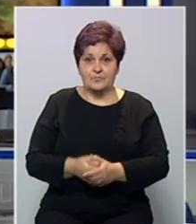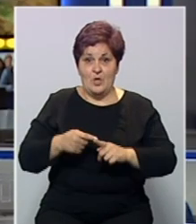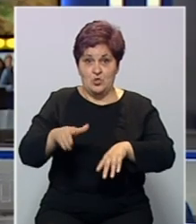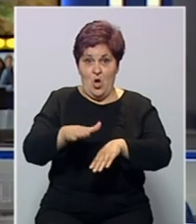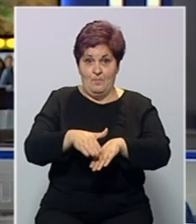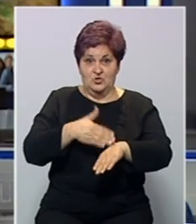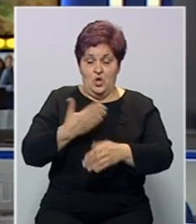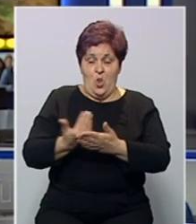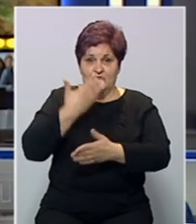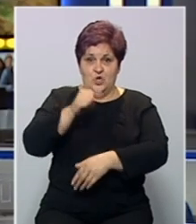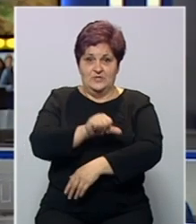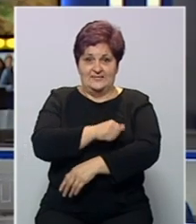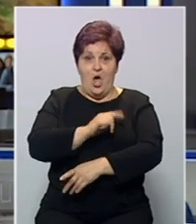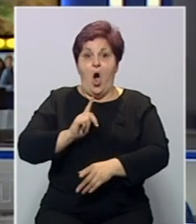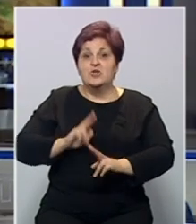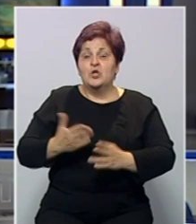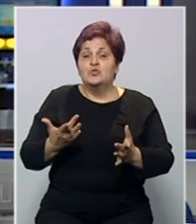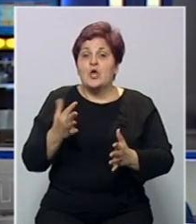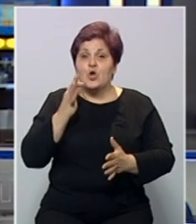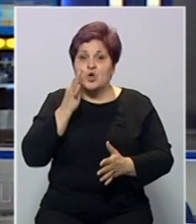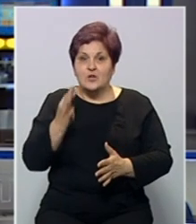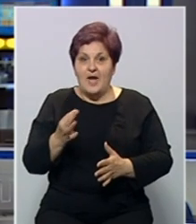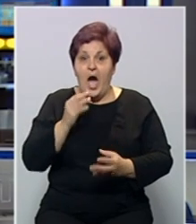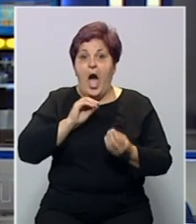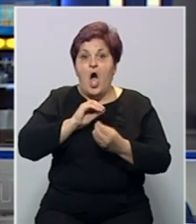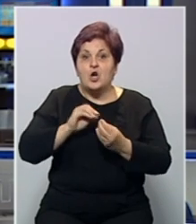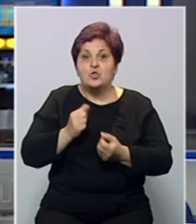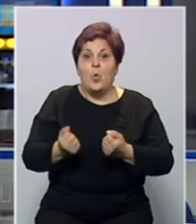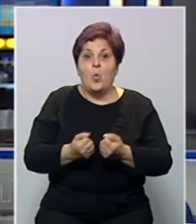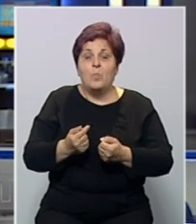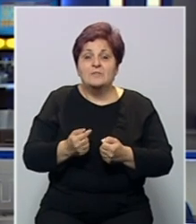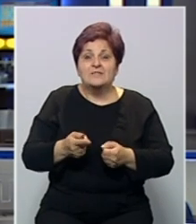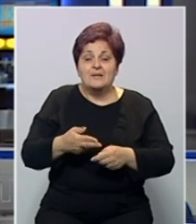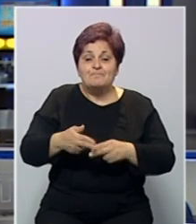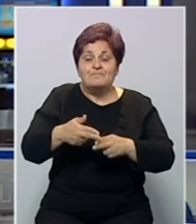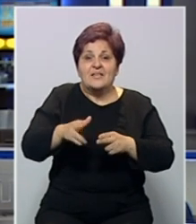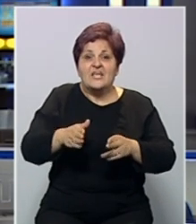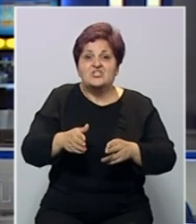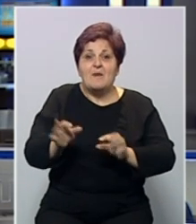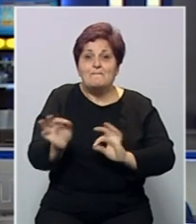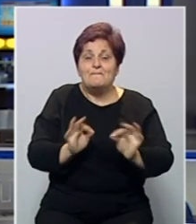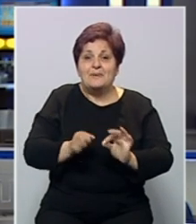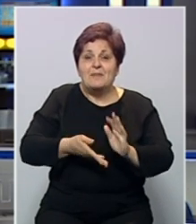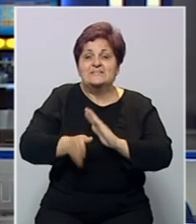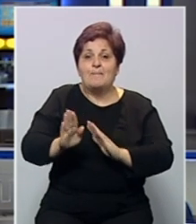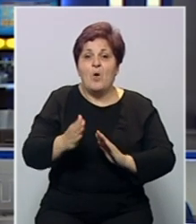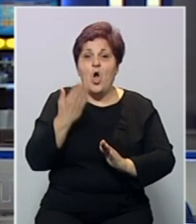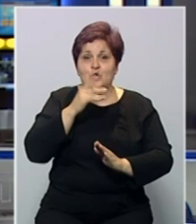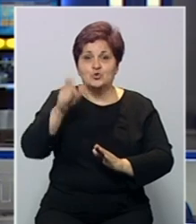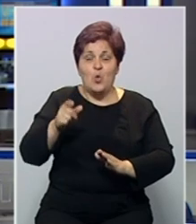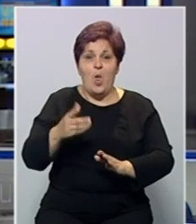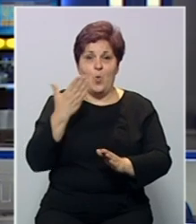Do početka nove školske godine ostalo je još nekoliko dana, a roditelji ubrzano privode kraju pripreme za polazak